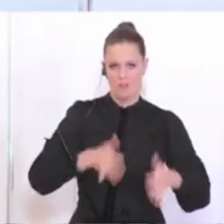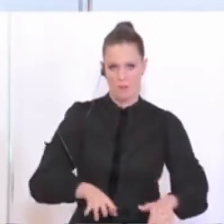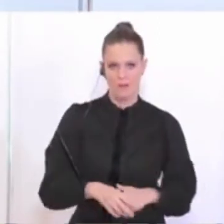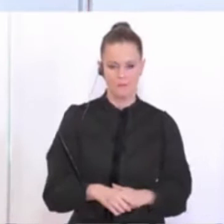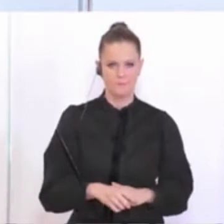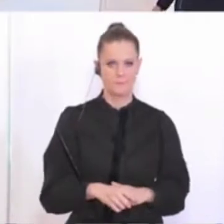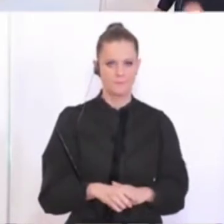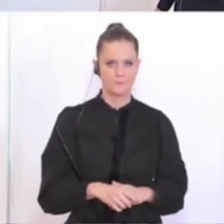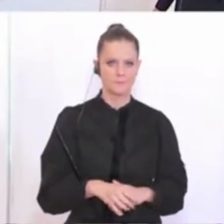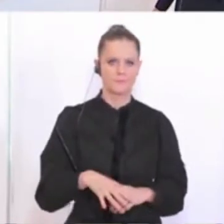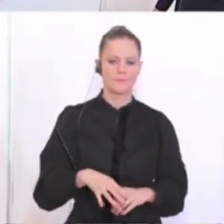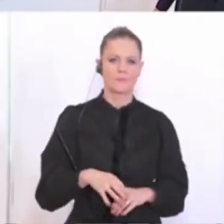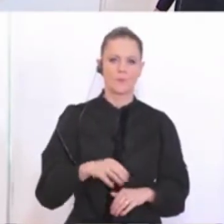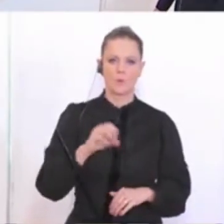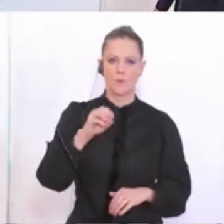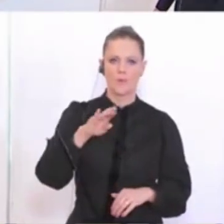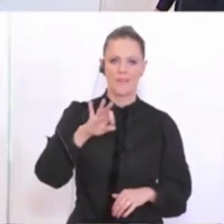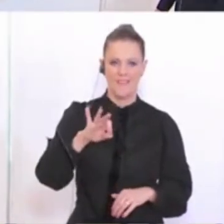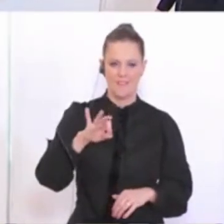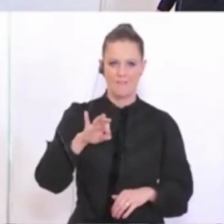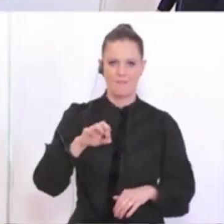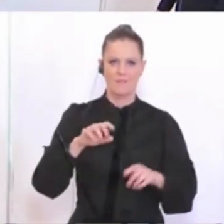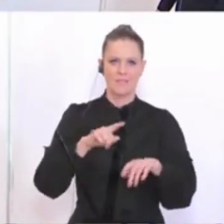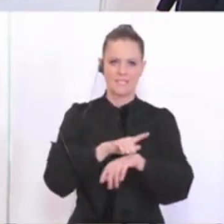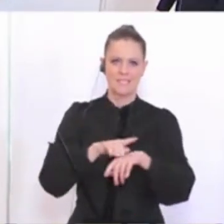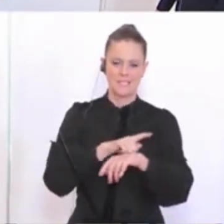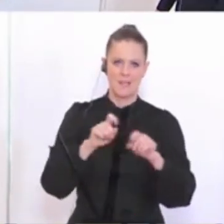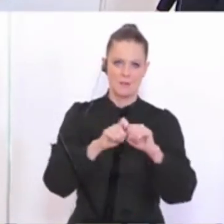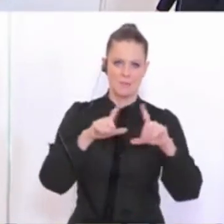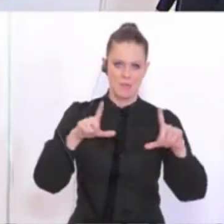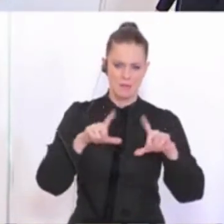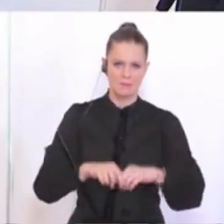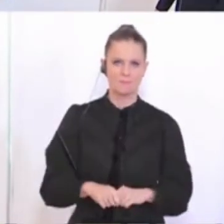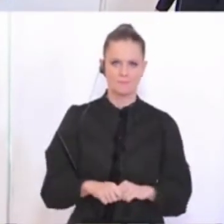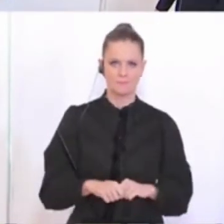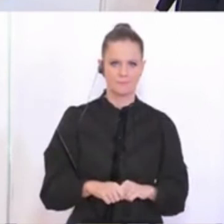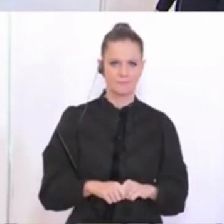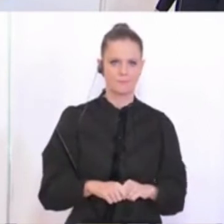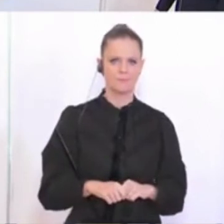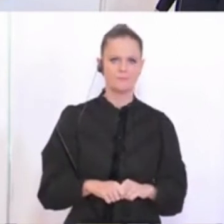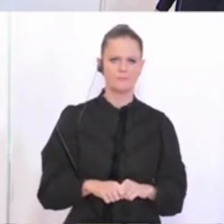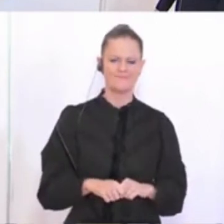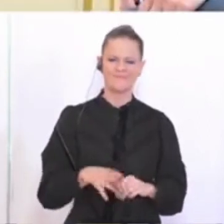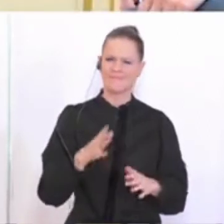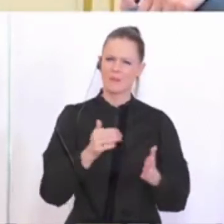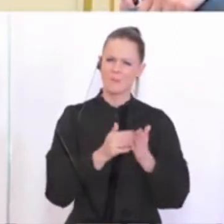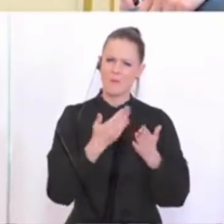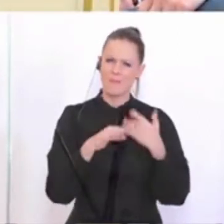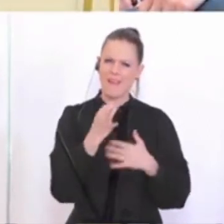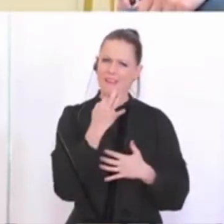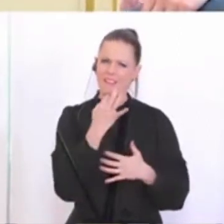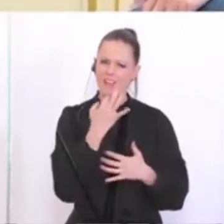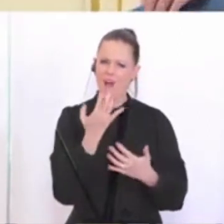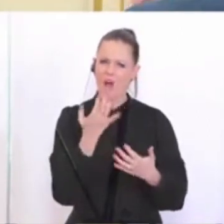Frau Dannhauser vom ORF. Ich hätte gerne ein bisschen eine Präzisierung zum Beispiel,